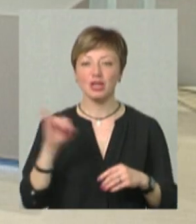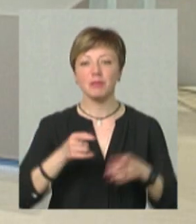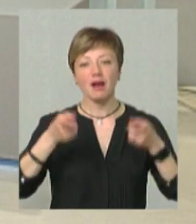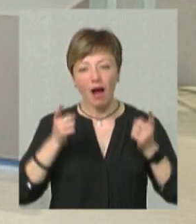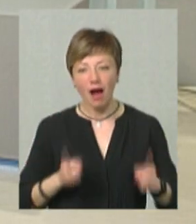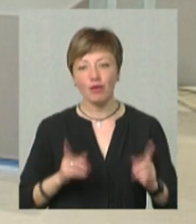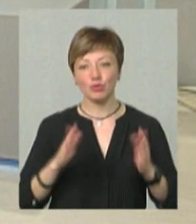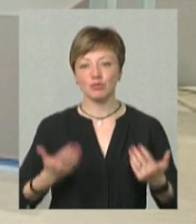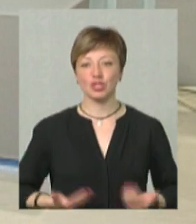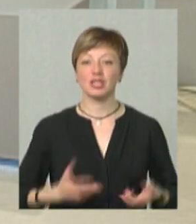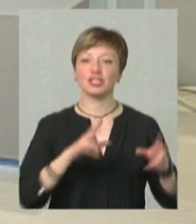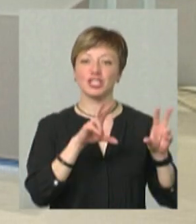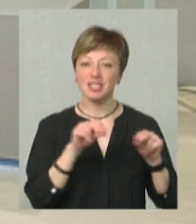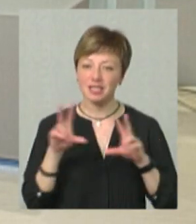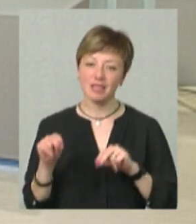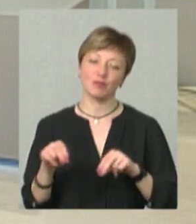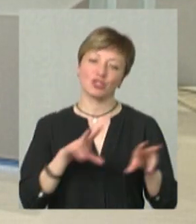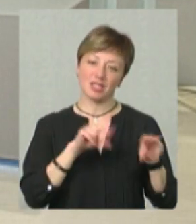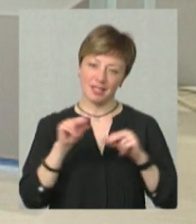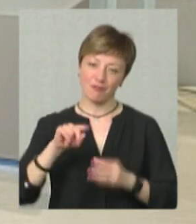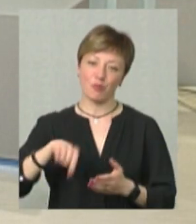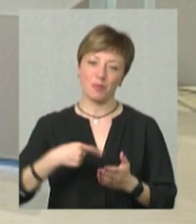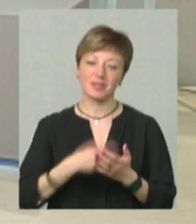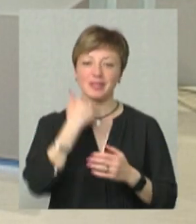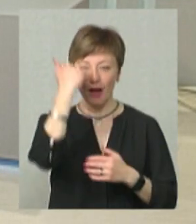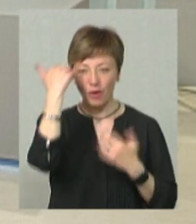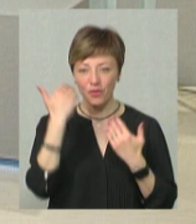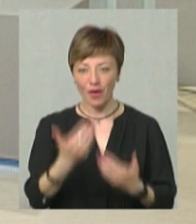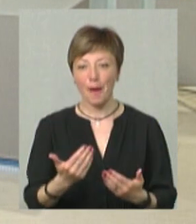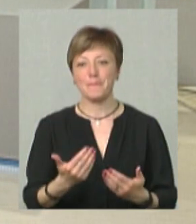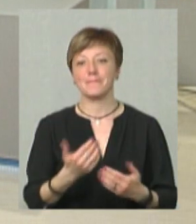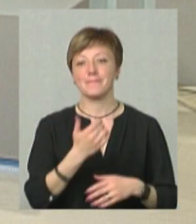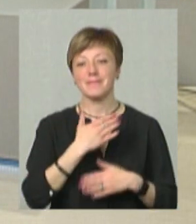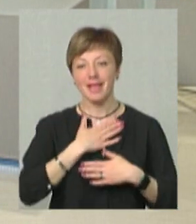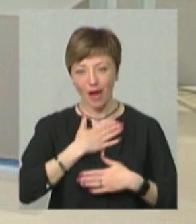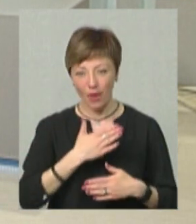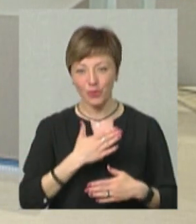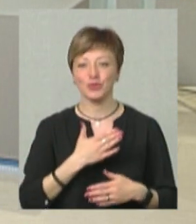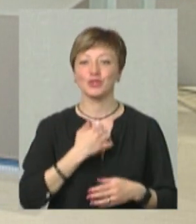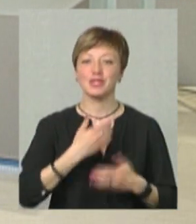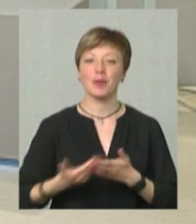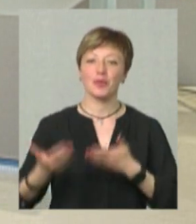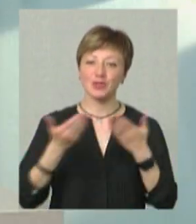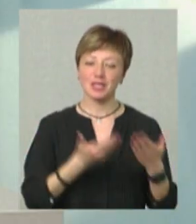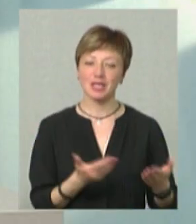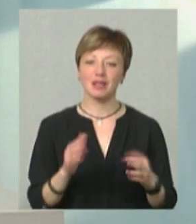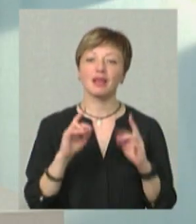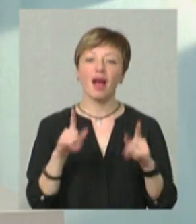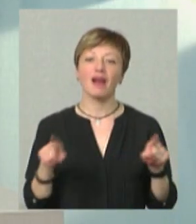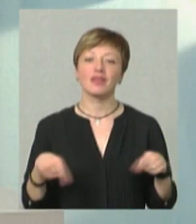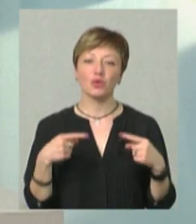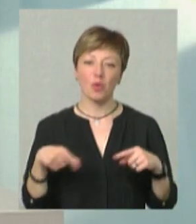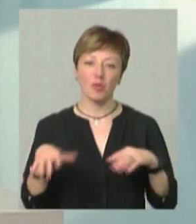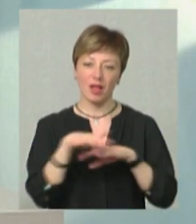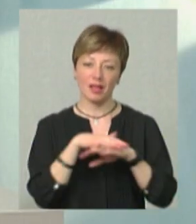реально будемо жити щасливими у щасливому місті. Дякую вам, пане Денисе. Дякую, що вас запросили. Про те, як відновлюється